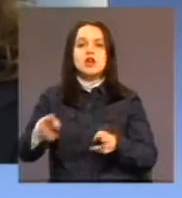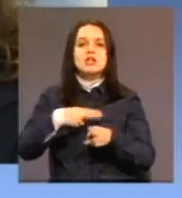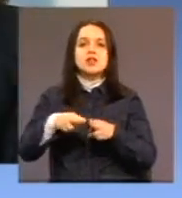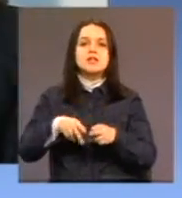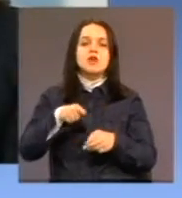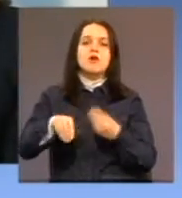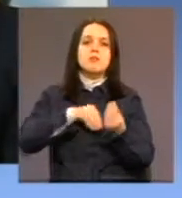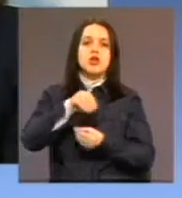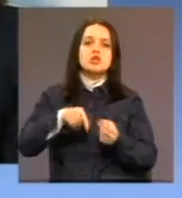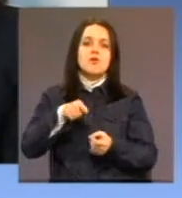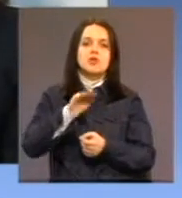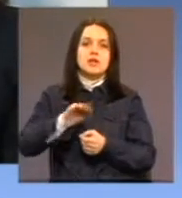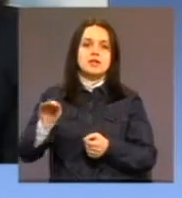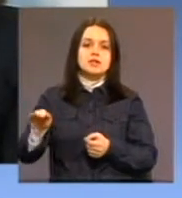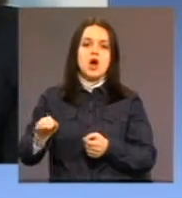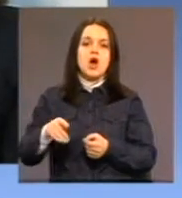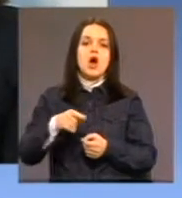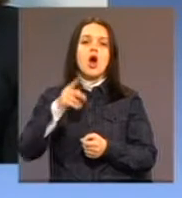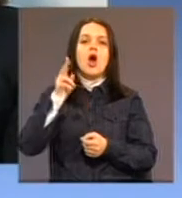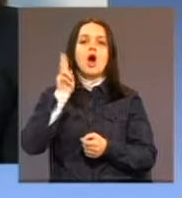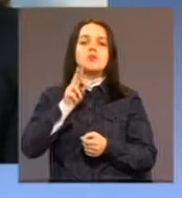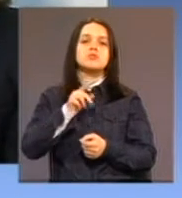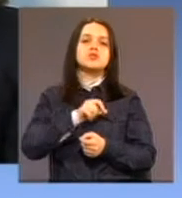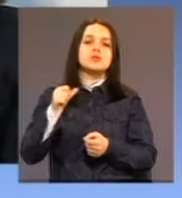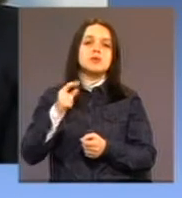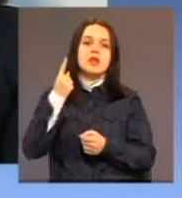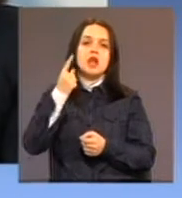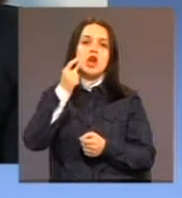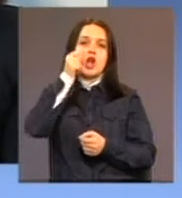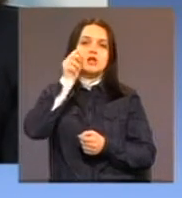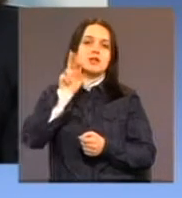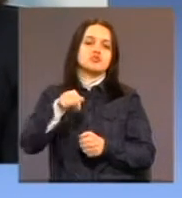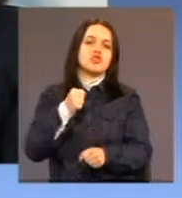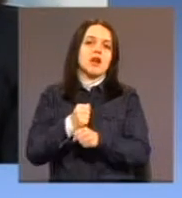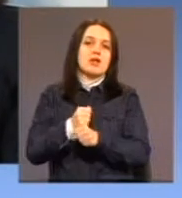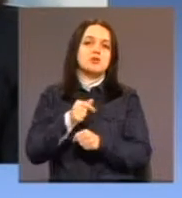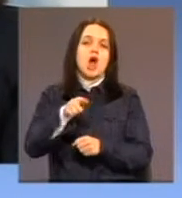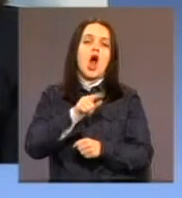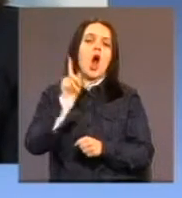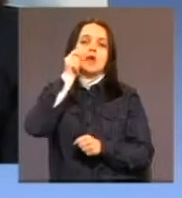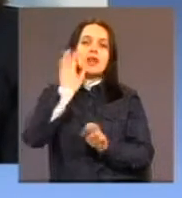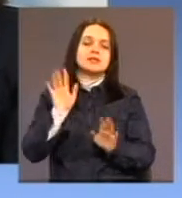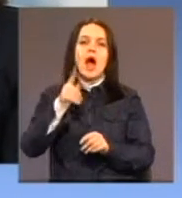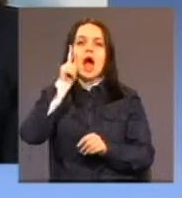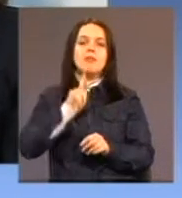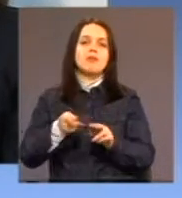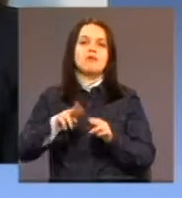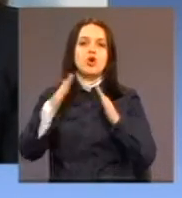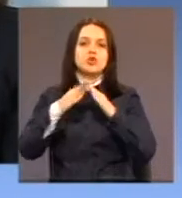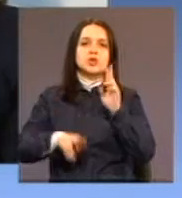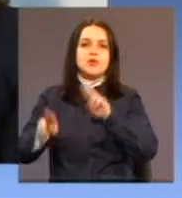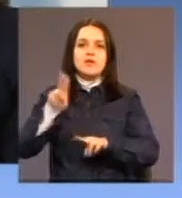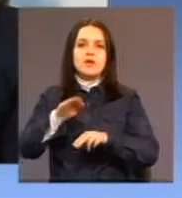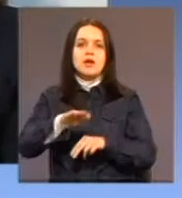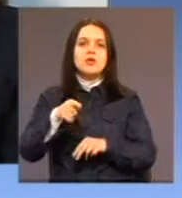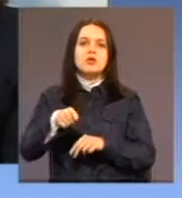djecu. Pa obično jedan roditelj samo može raditi, to je otac. Dakle, mame su te koje se bave s djetetom i dobijate jednu